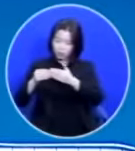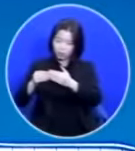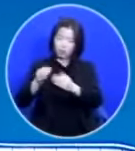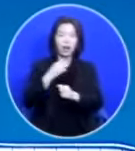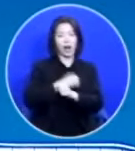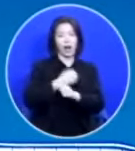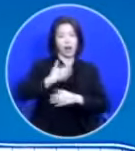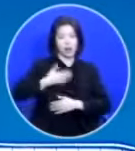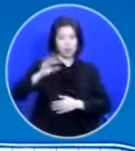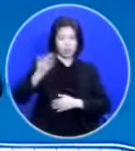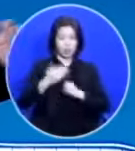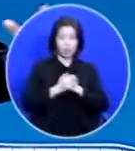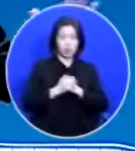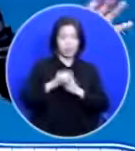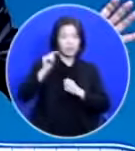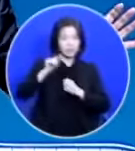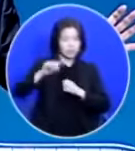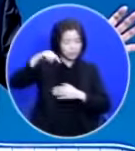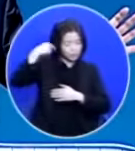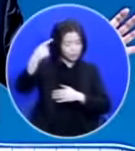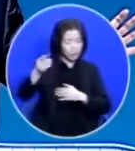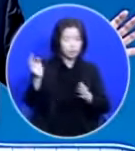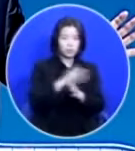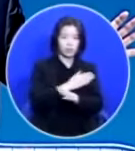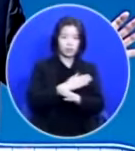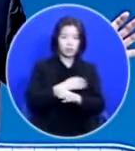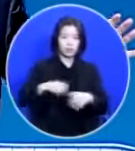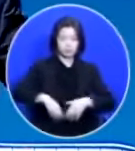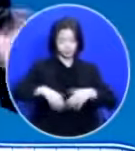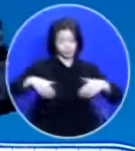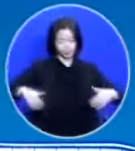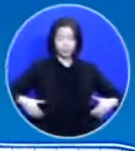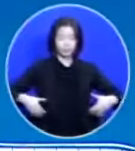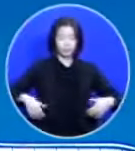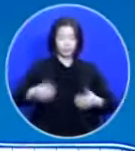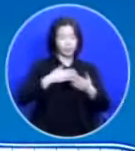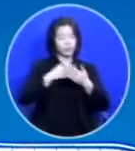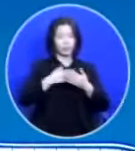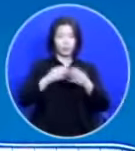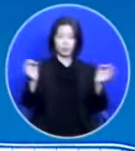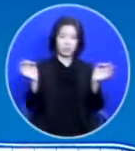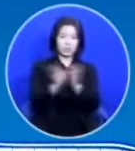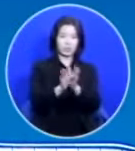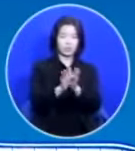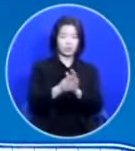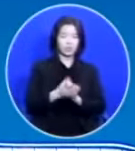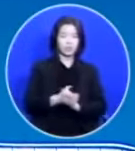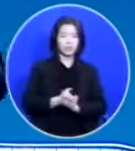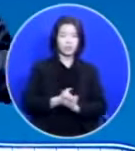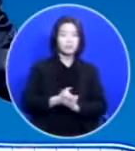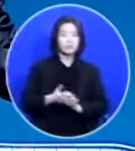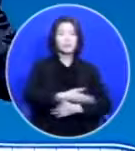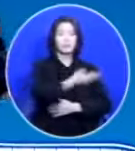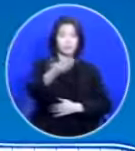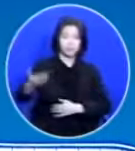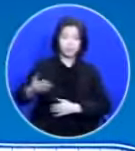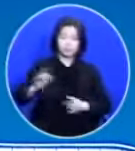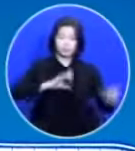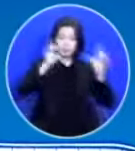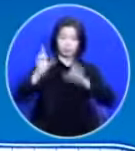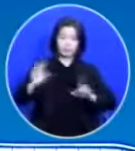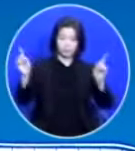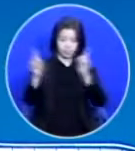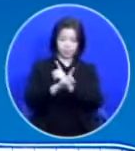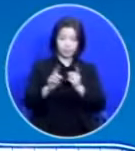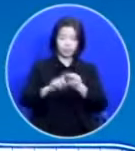그 다음에는 다 안되어져요 두려움이 없어집니다 여러분의 삶이 바뀌는 걸